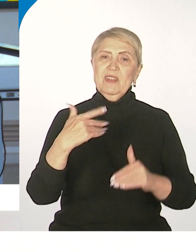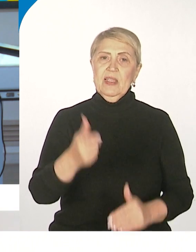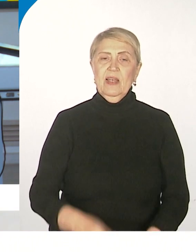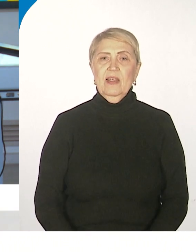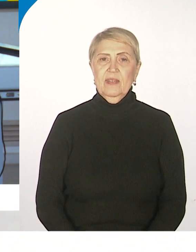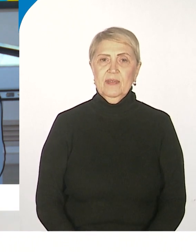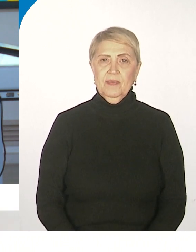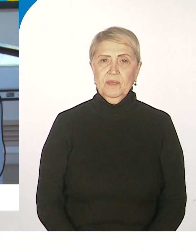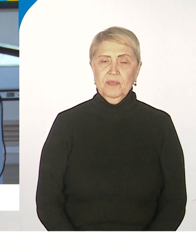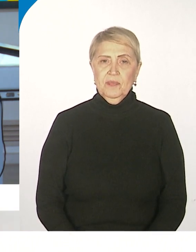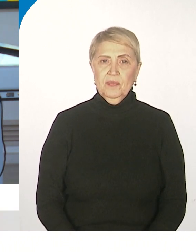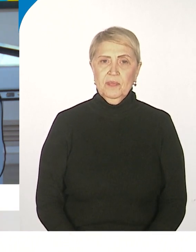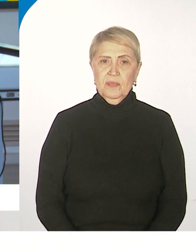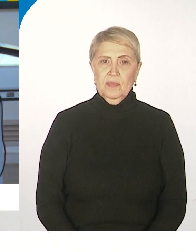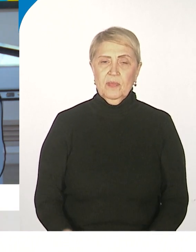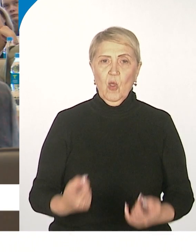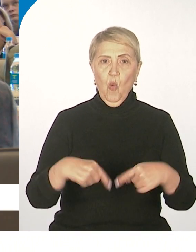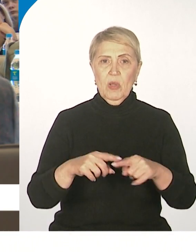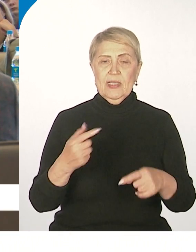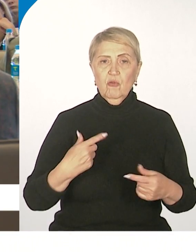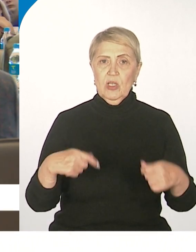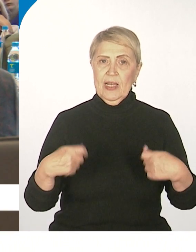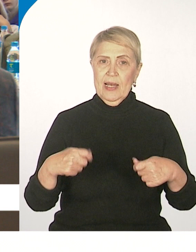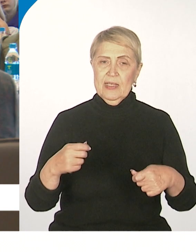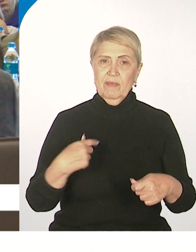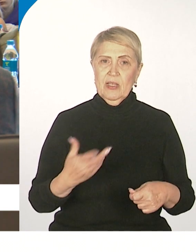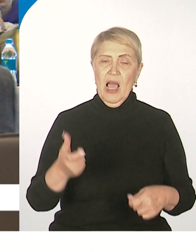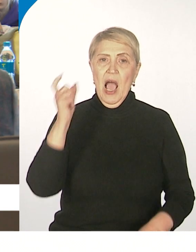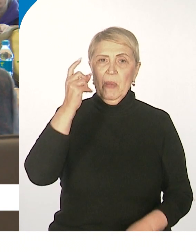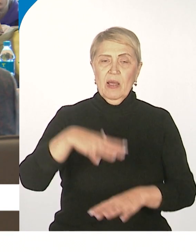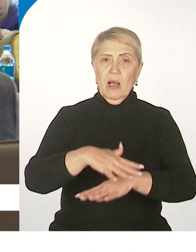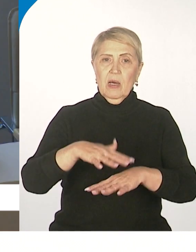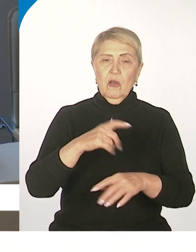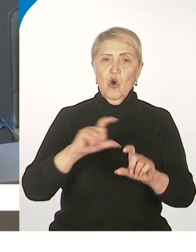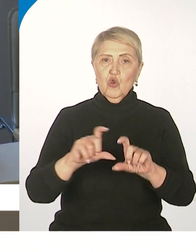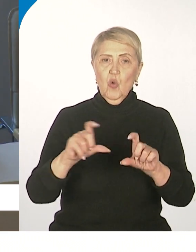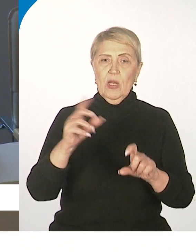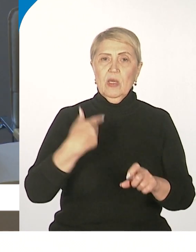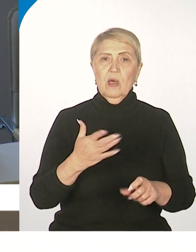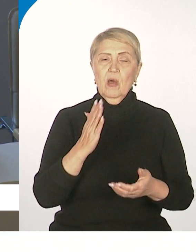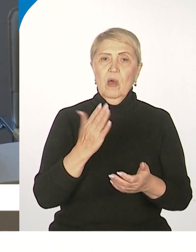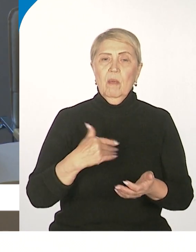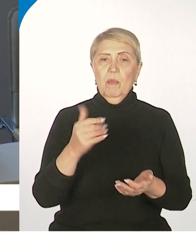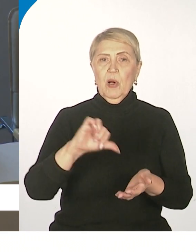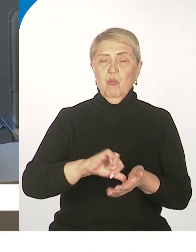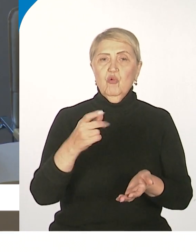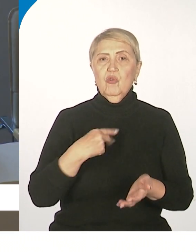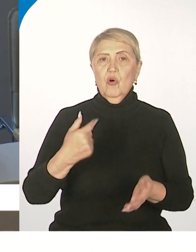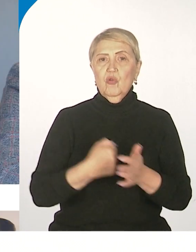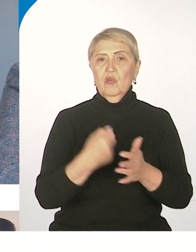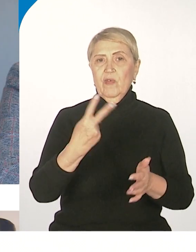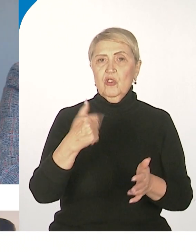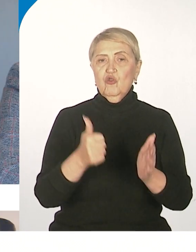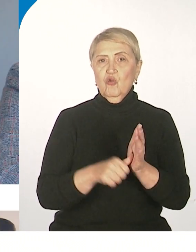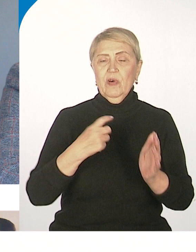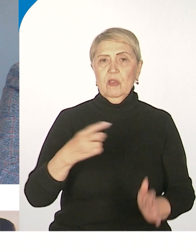области реализовать. В Хабаровском крае школьники и студенты из Дебальцево пробудут до 26 ноября. За это